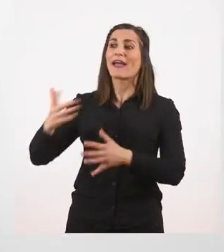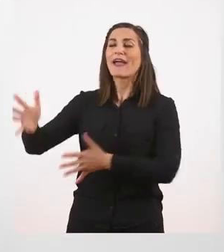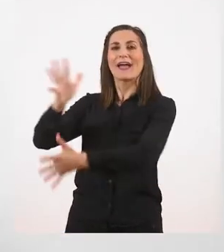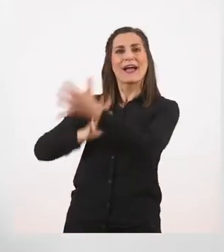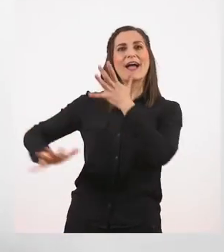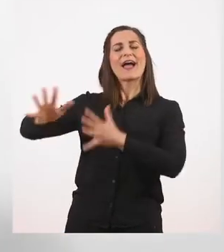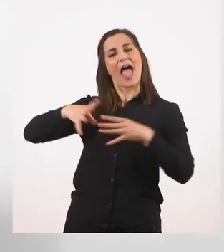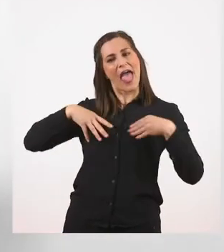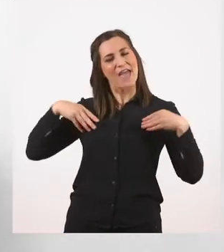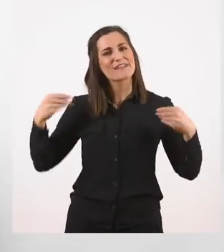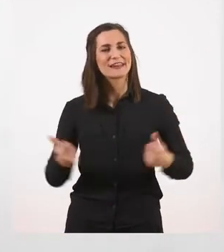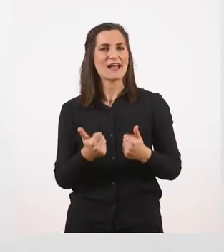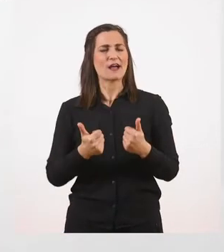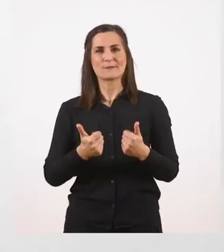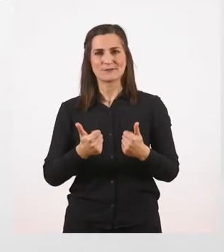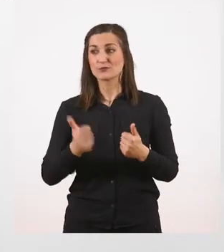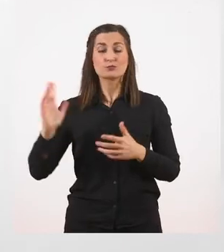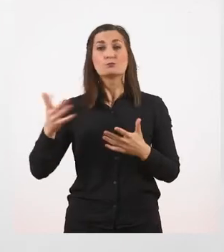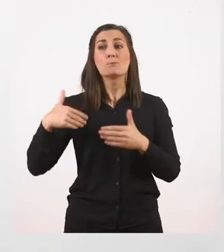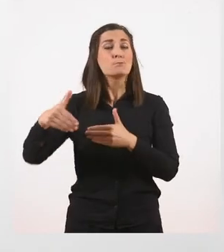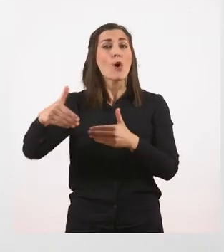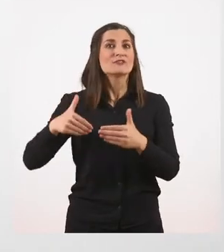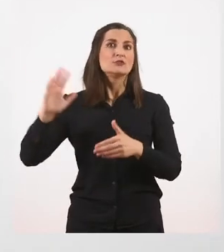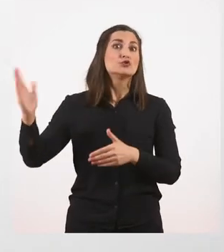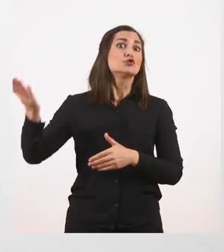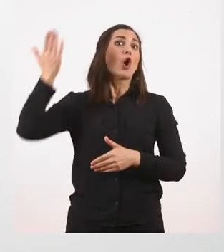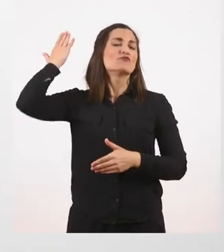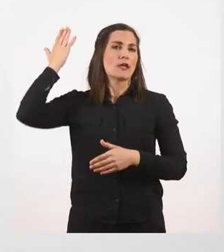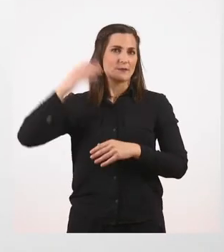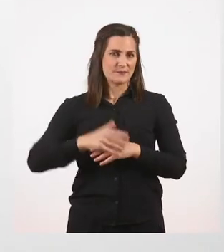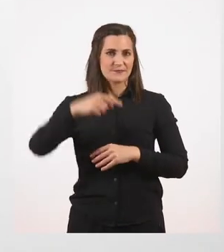μαζί του. Πότε, τότε. Έχουμε λοιπόν ένα χρονικό επίρρημα.